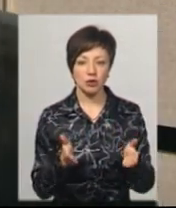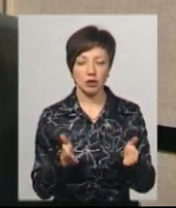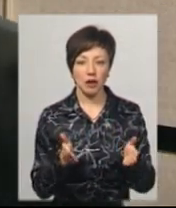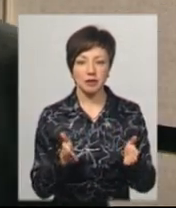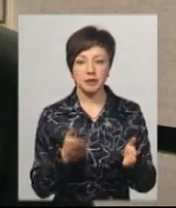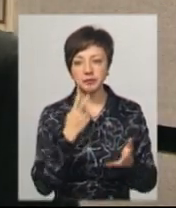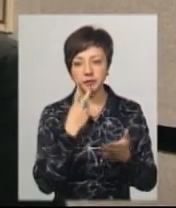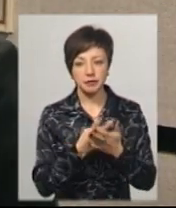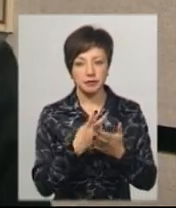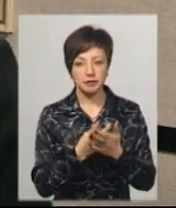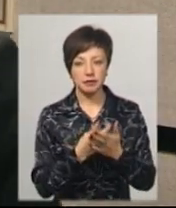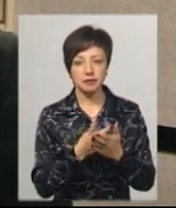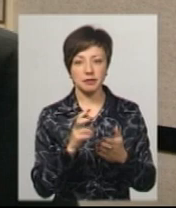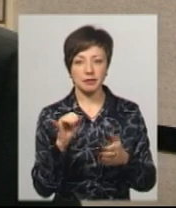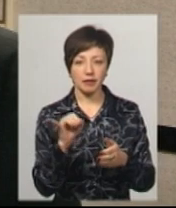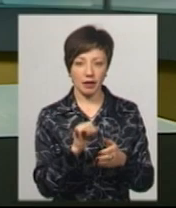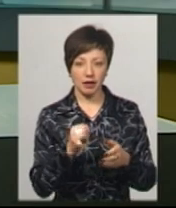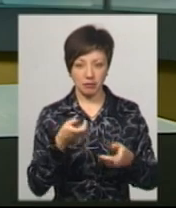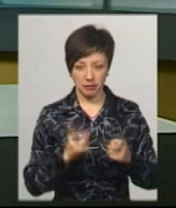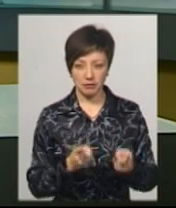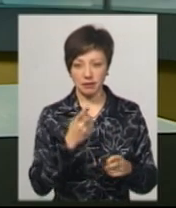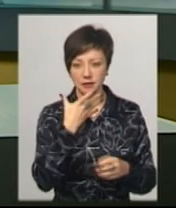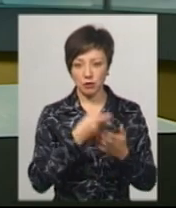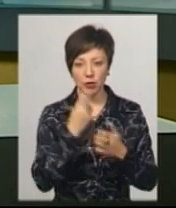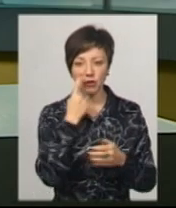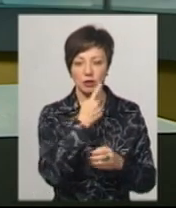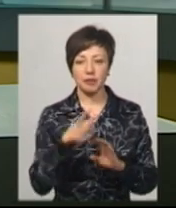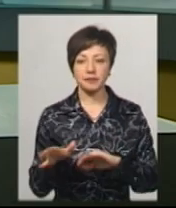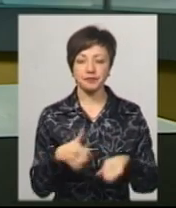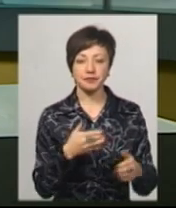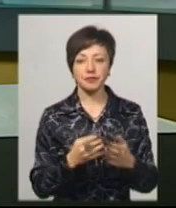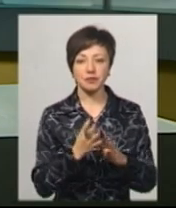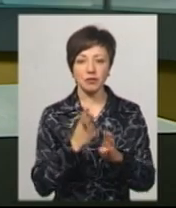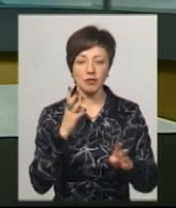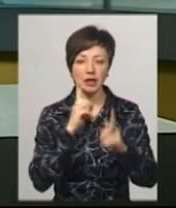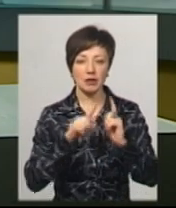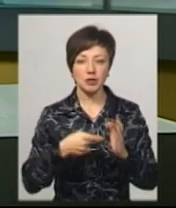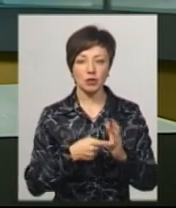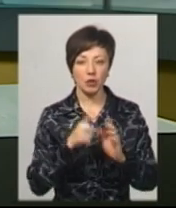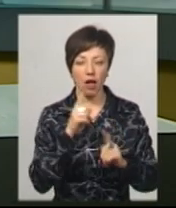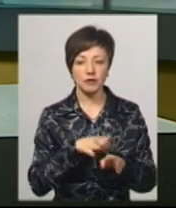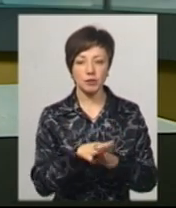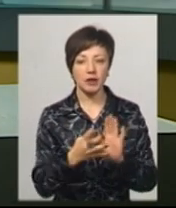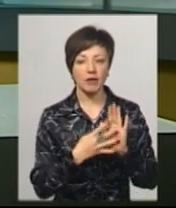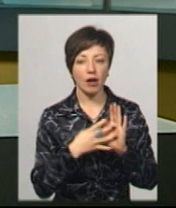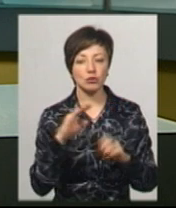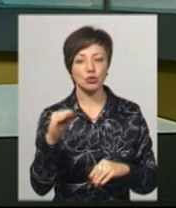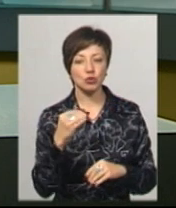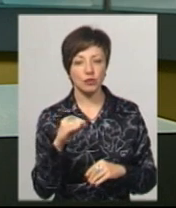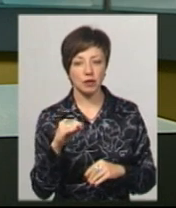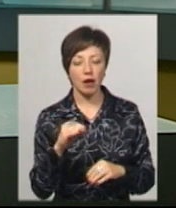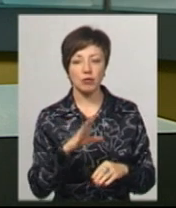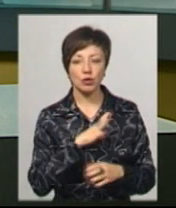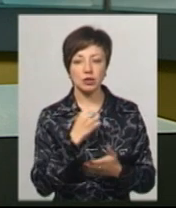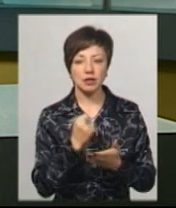глянути і пощупати руками. На черговій сесії Хмельницької міської ради, яка, нагадаю, відбулася 9 жовтня,